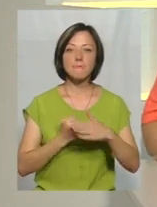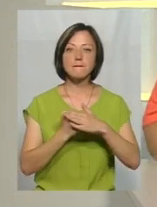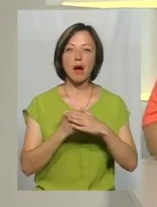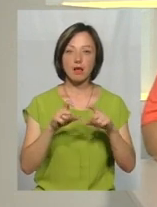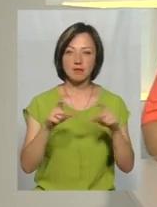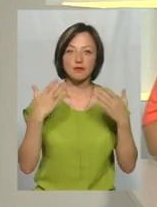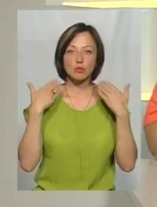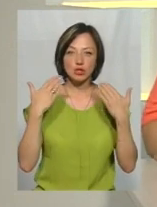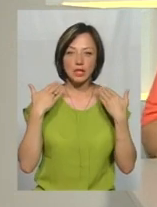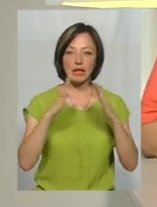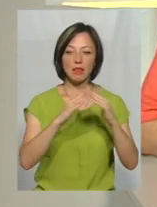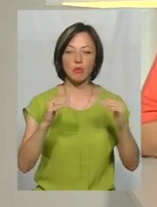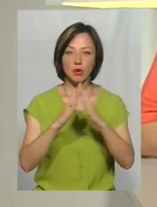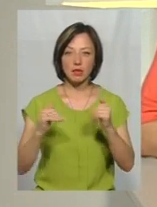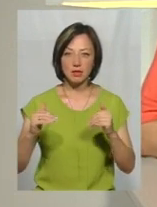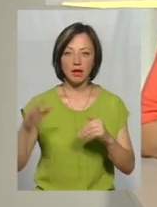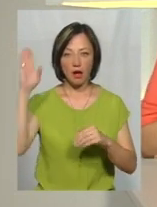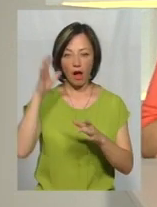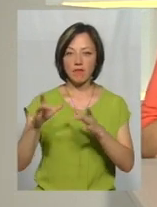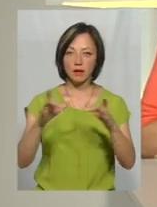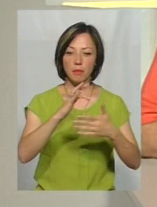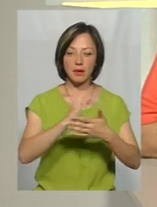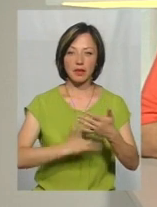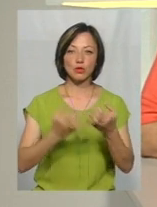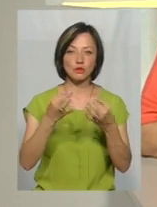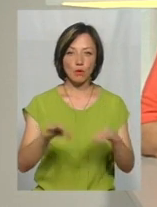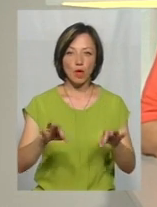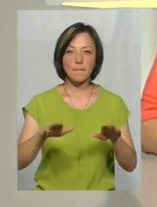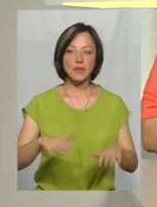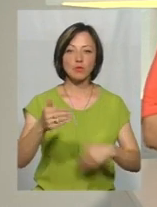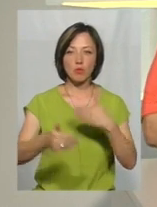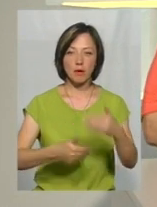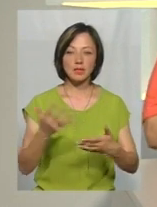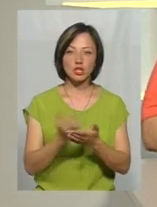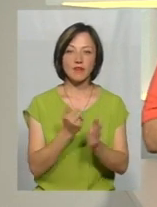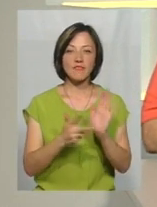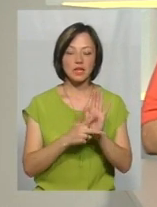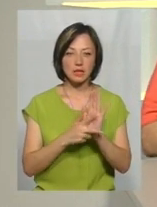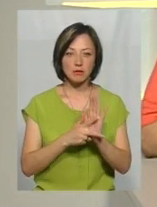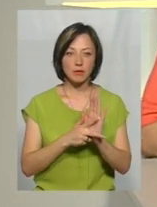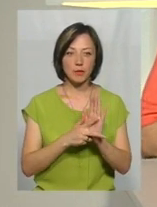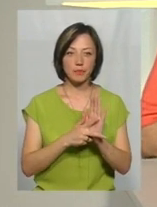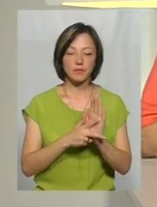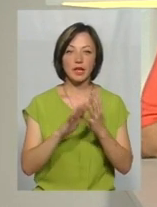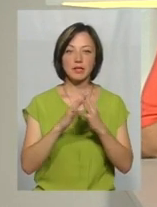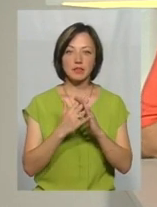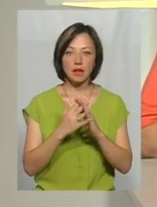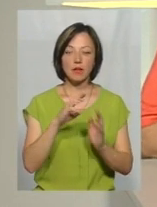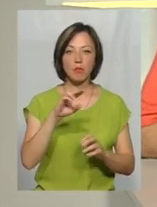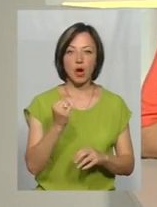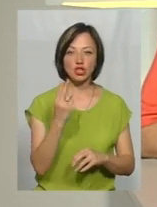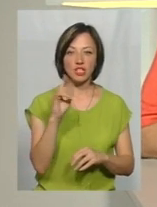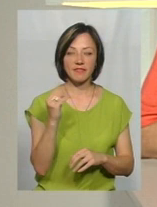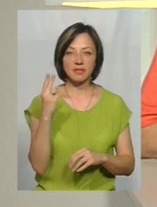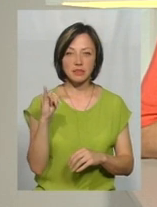серед баз відпочинку та таборів з акваторіями у переліку санкціонованих місць для купання я знайшла 8. А саме у селах Пашківці,